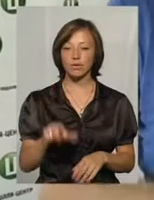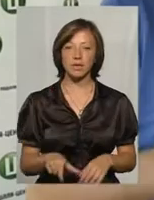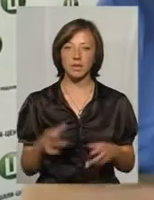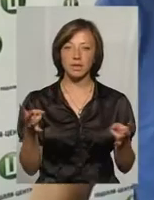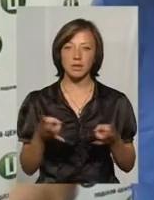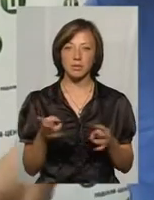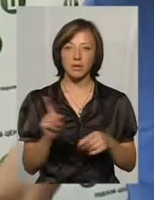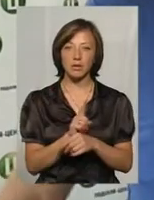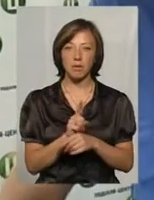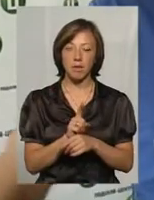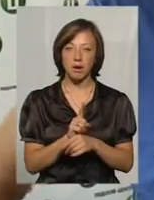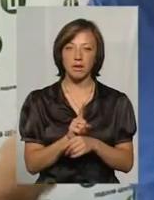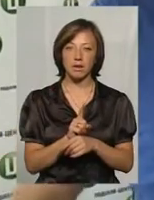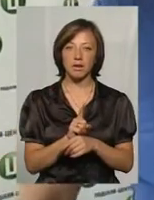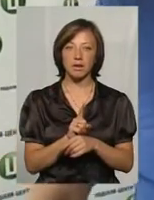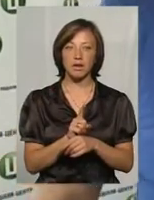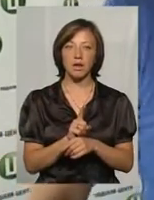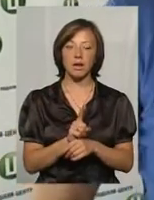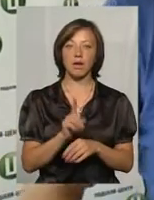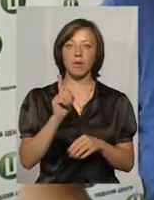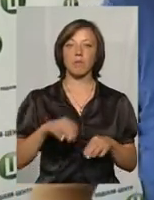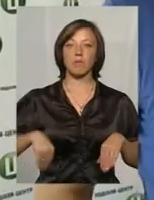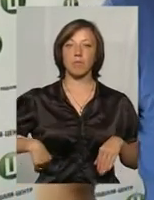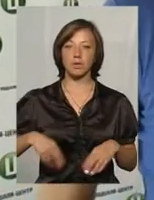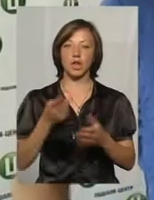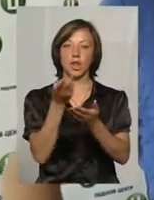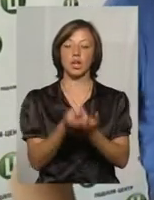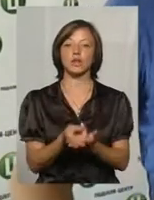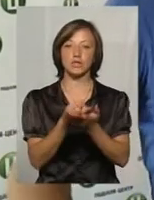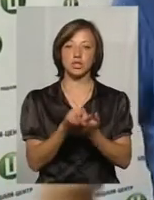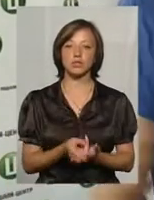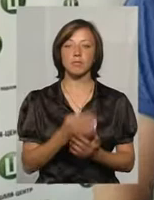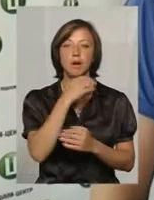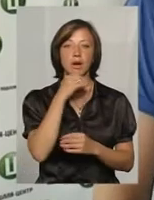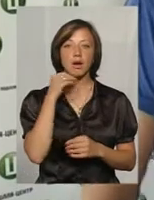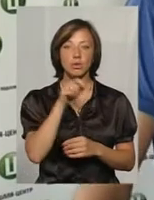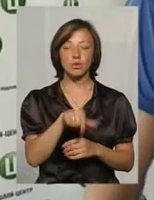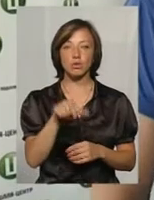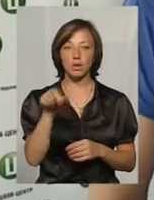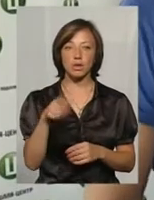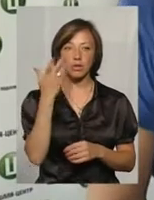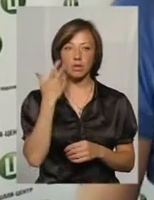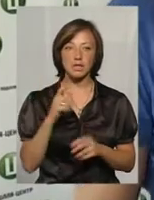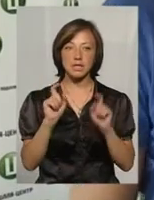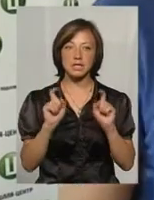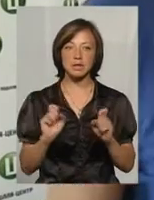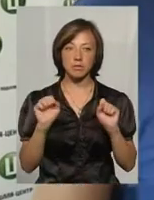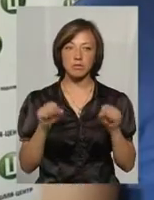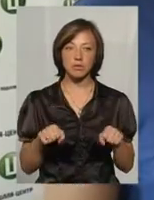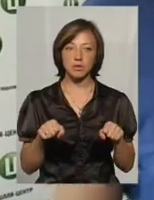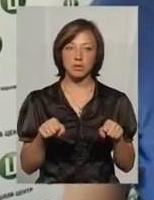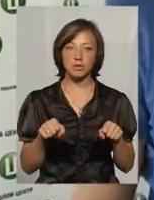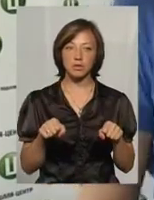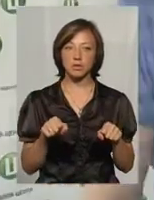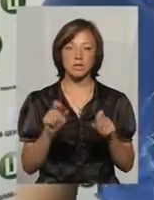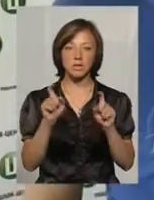якій треба нормальний рівний ортопедичний матрас, бо процедура – лежача. І багато людей, коли ти сидиш, може бути просто дурно, і